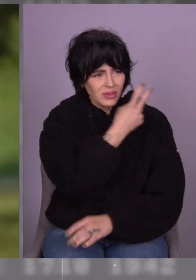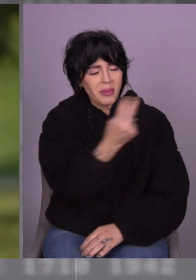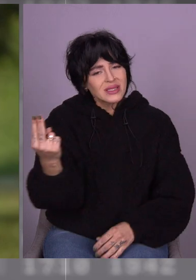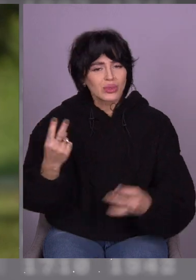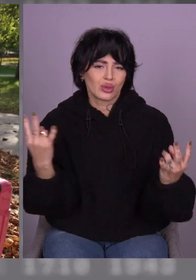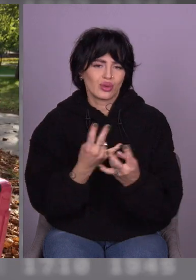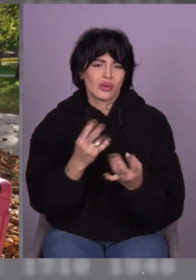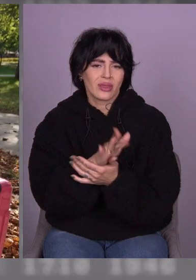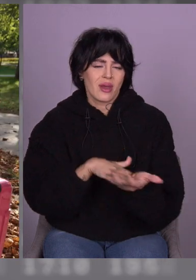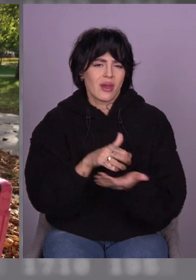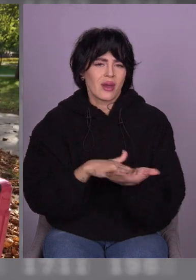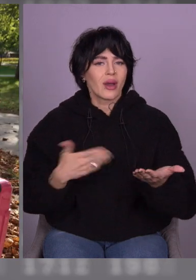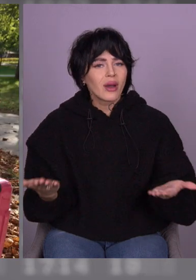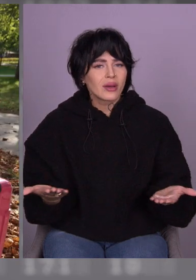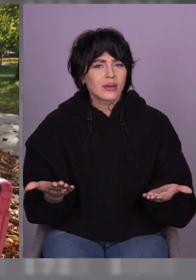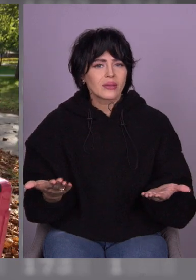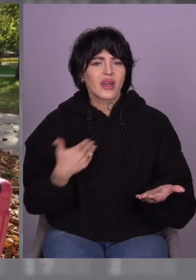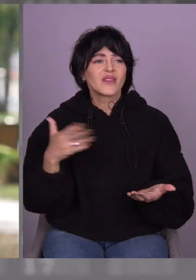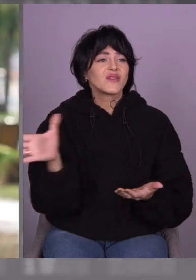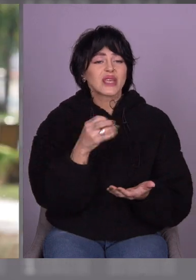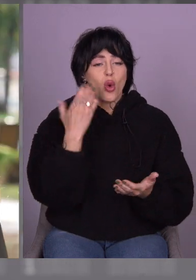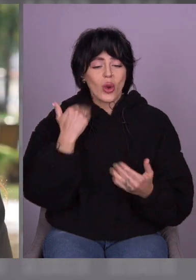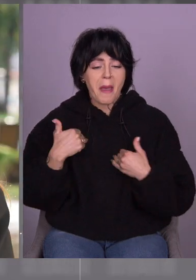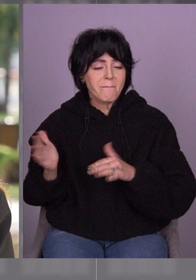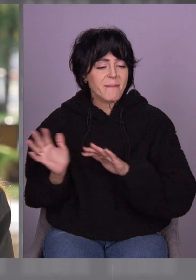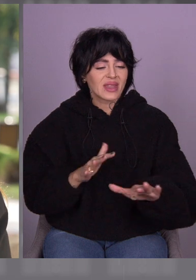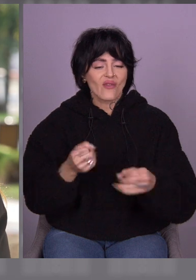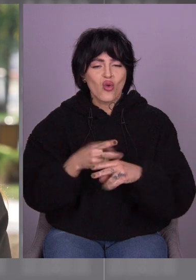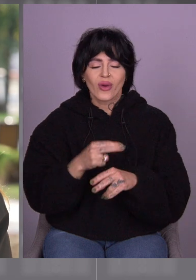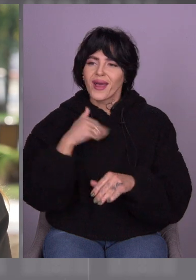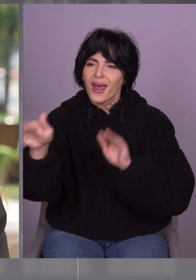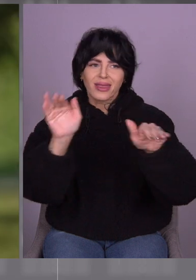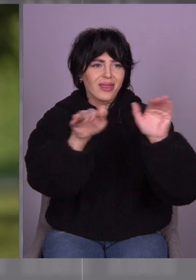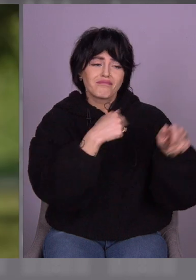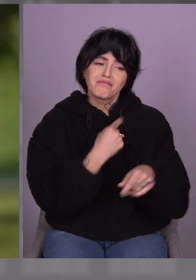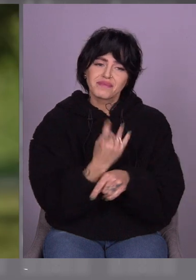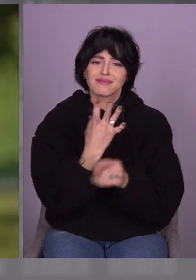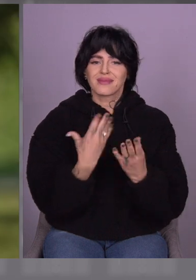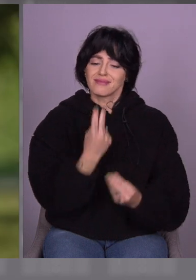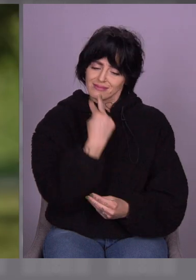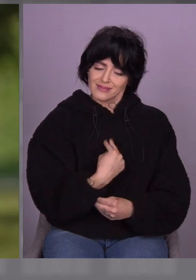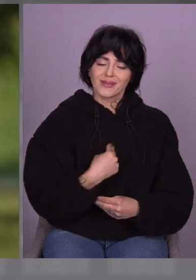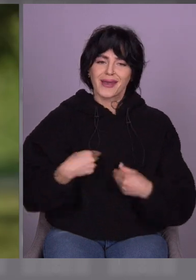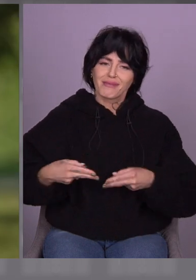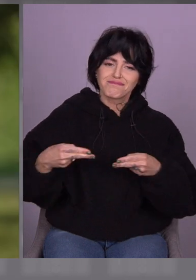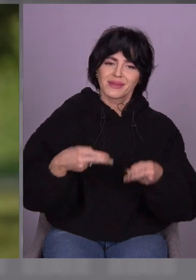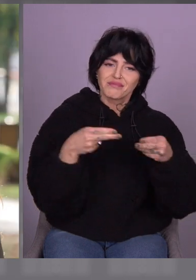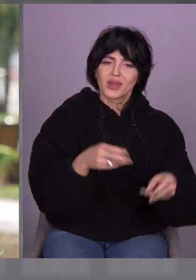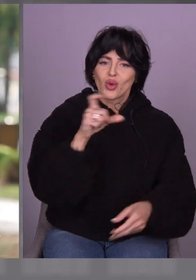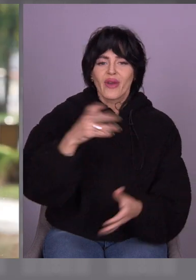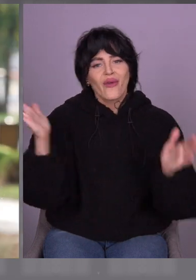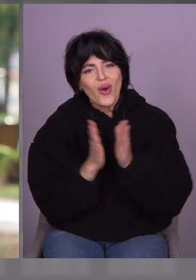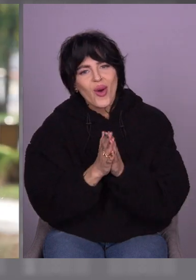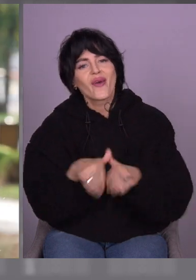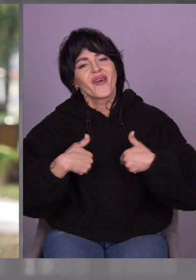Київ боїтесь. Я до всіх на вокзалі ходила. Це мій перший день, це мій перший день. Мені так хотілося... Люди відповідали? Так, вітаю,